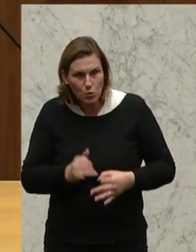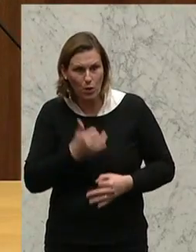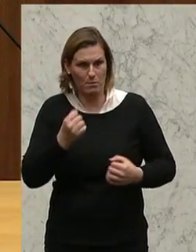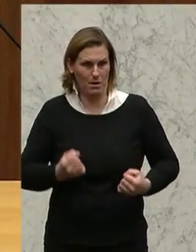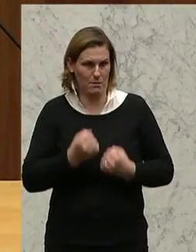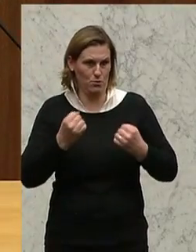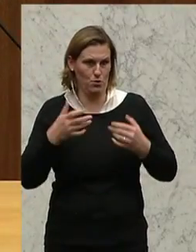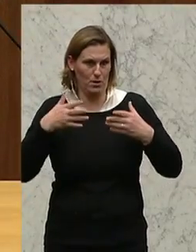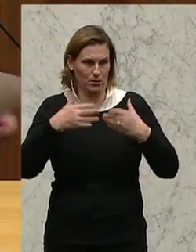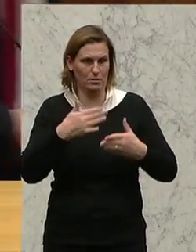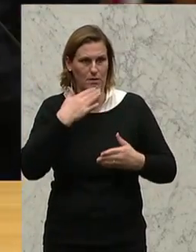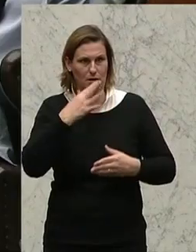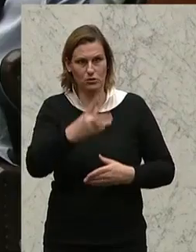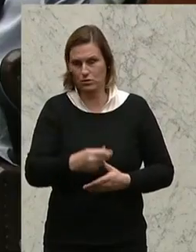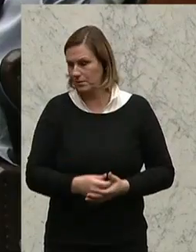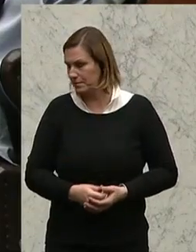Danke sehr.